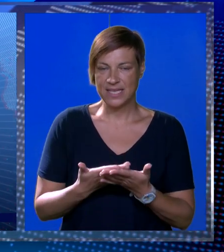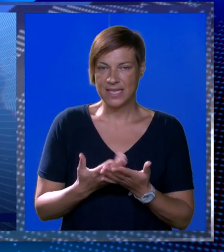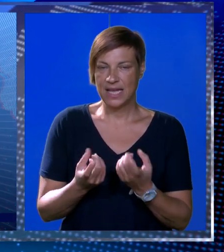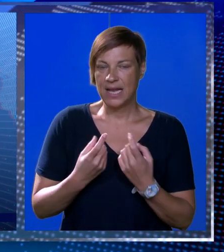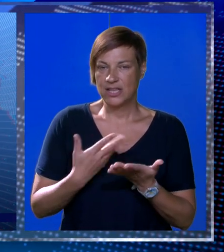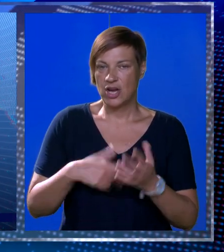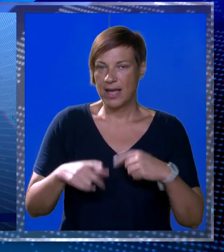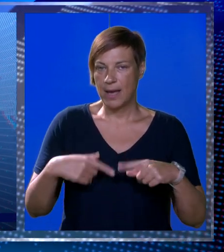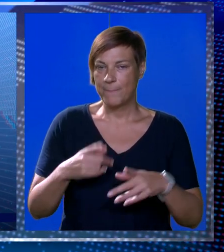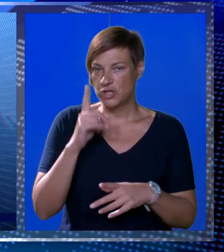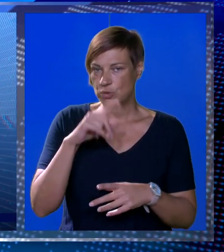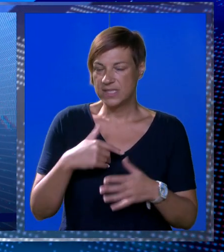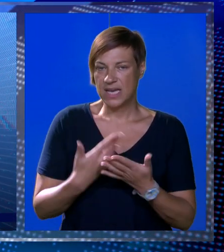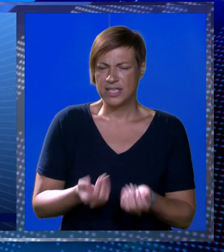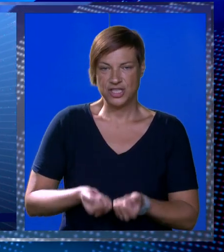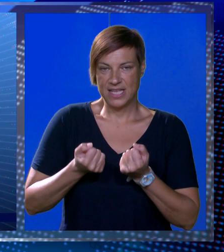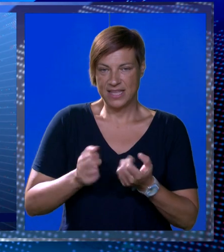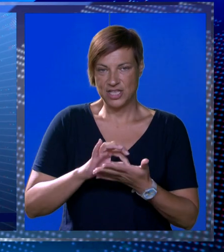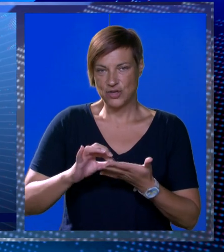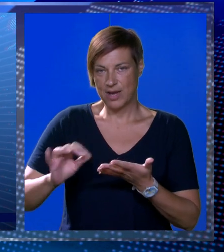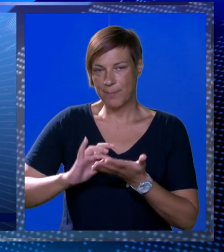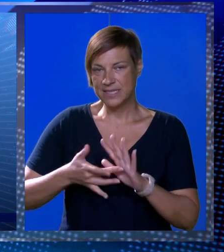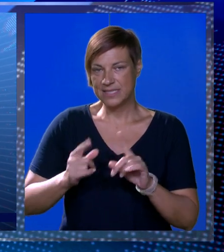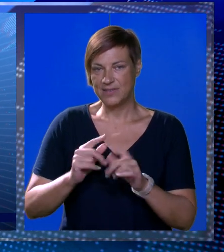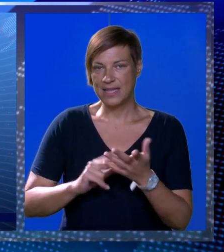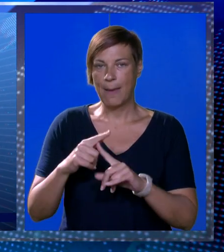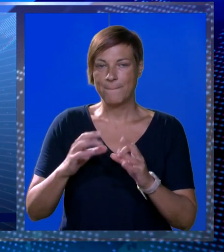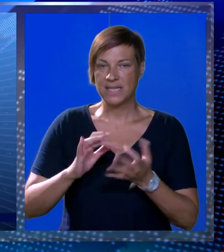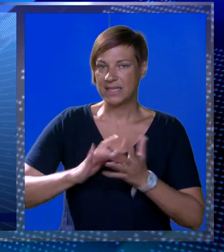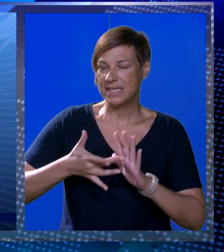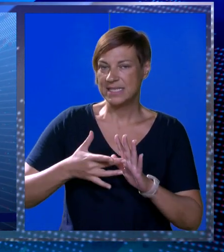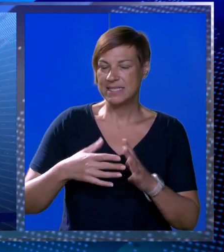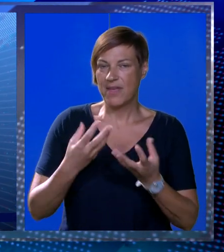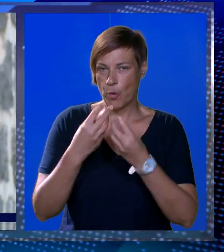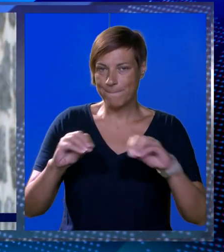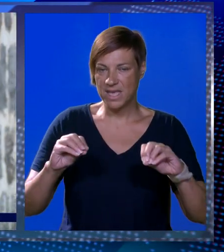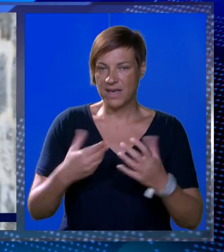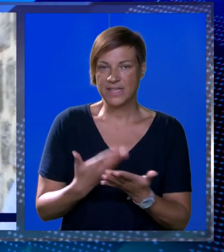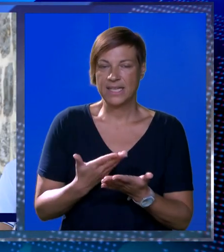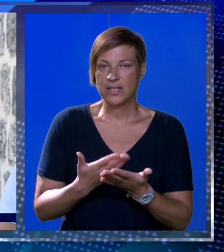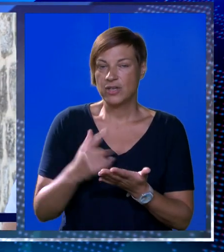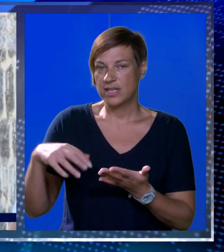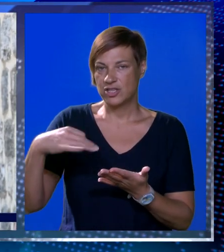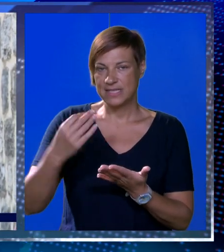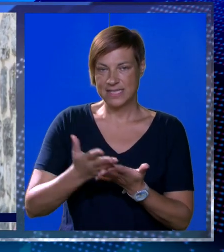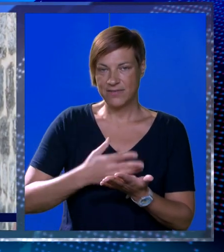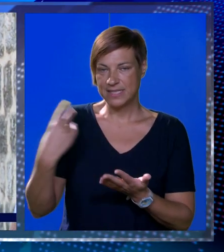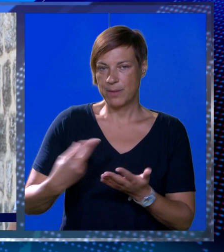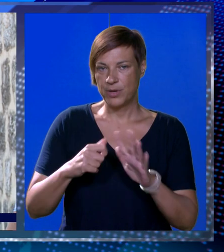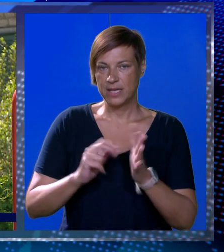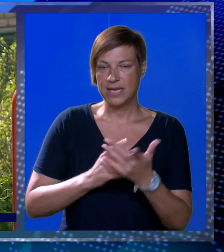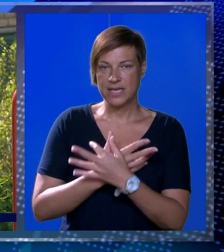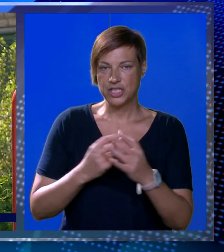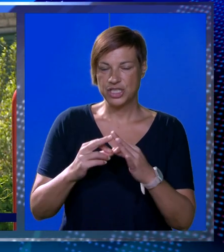ali tolika je produkcija tih laži da je teško da pisa sve demante i sve to objaviti. Konkretno ste zavisne liste